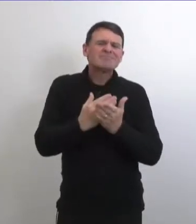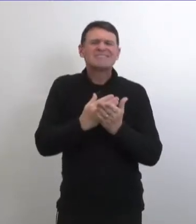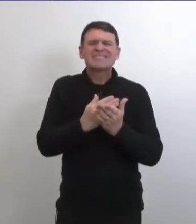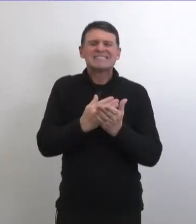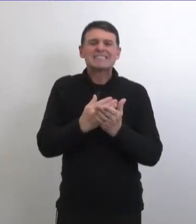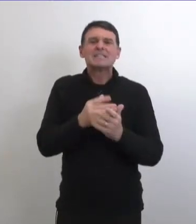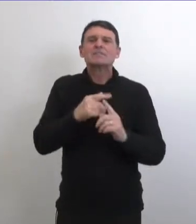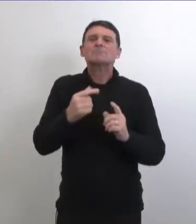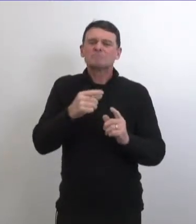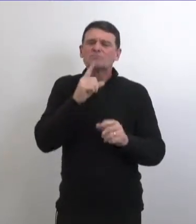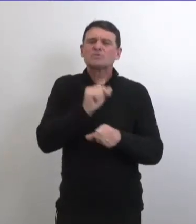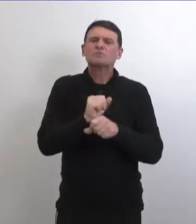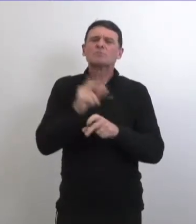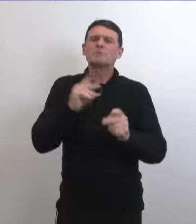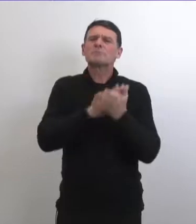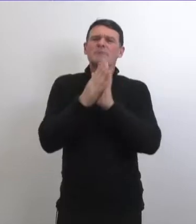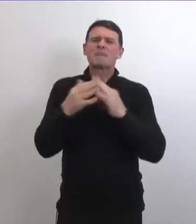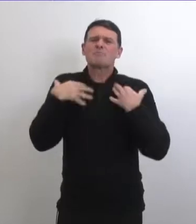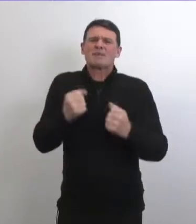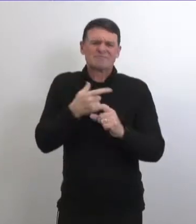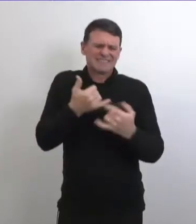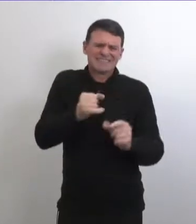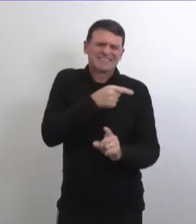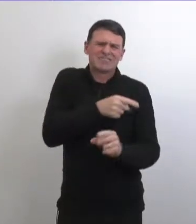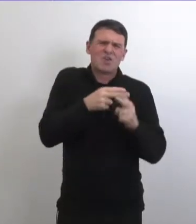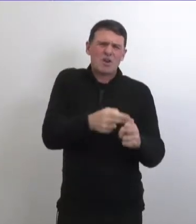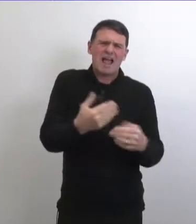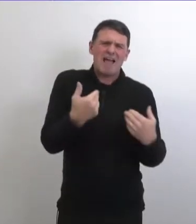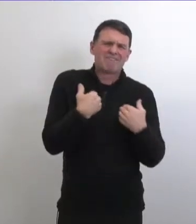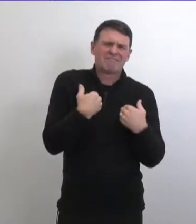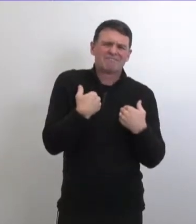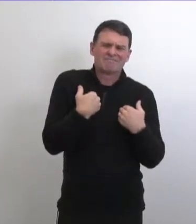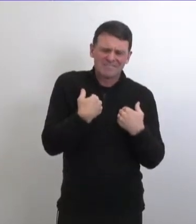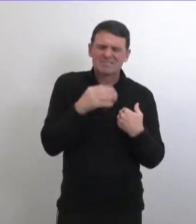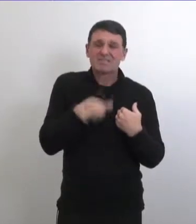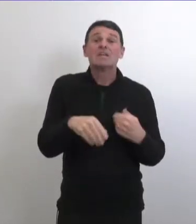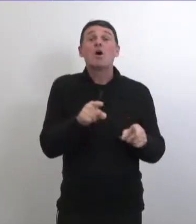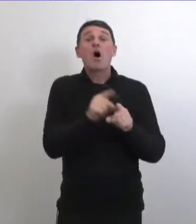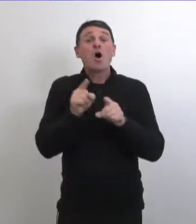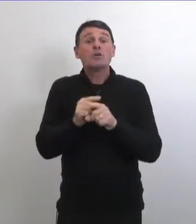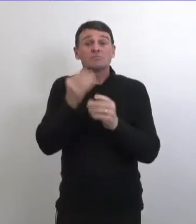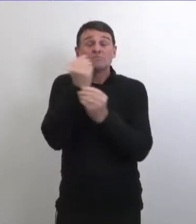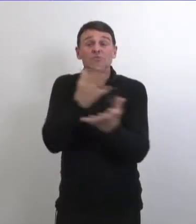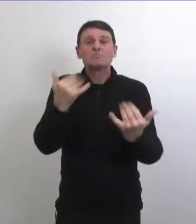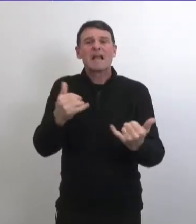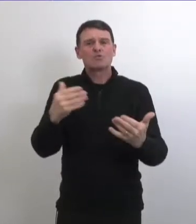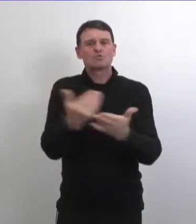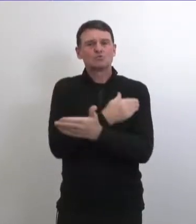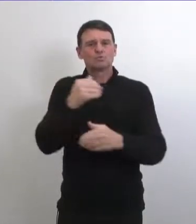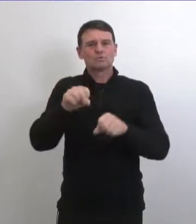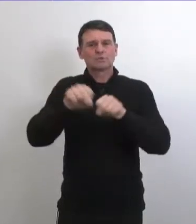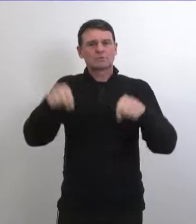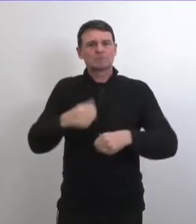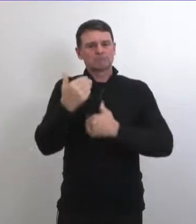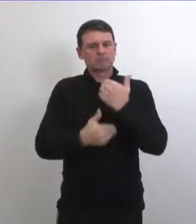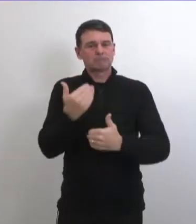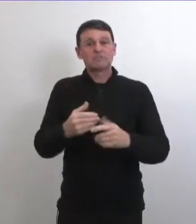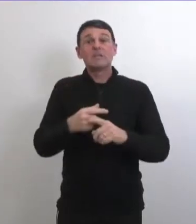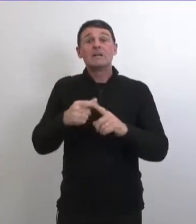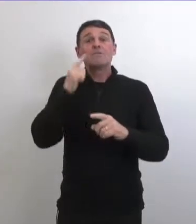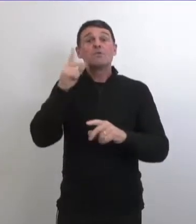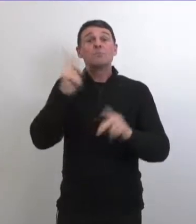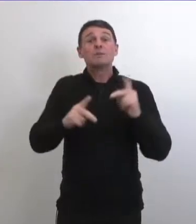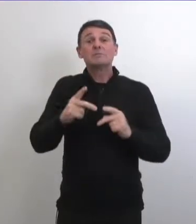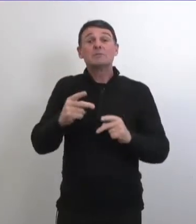ce qui nous permet de refléter davantage qu'il y a des gens qui sont guéris au manitoba nous avons aussi utilisé un système d'appel automatique